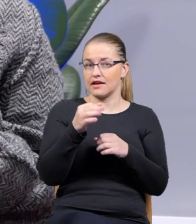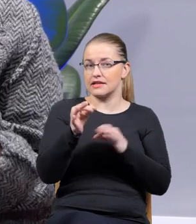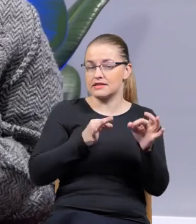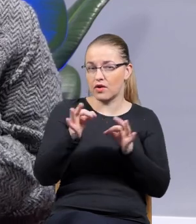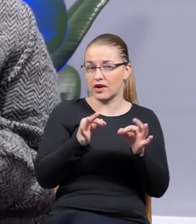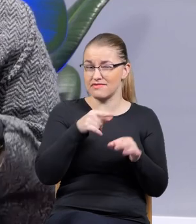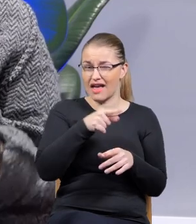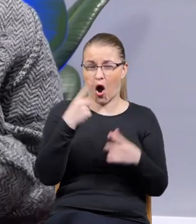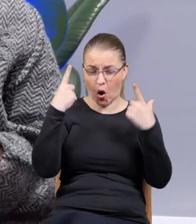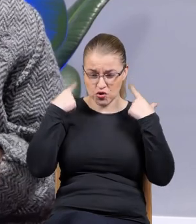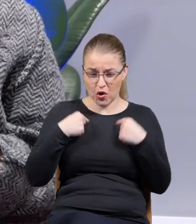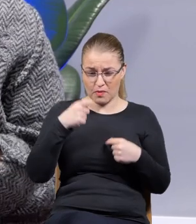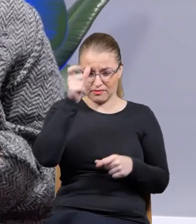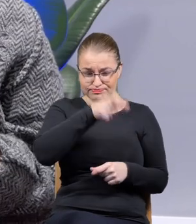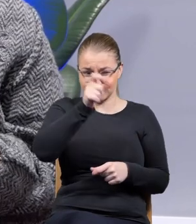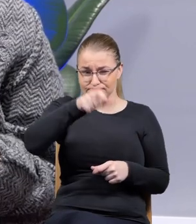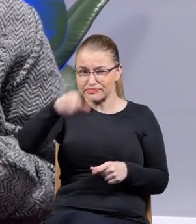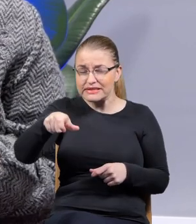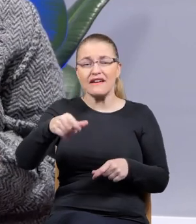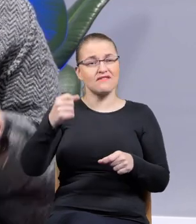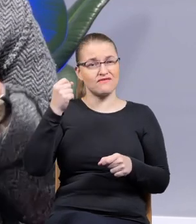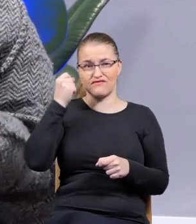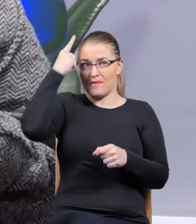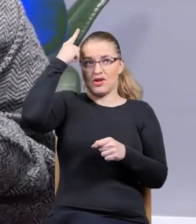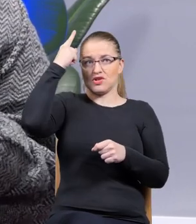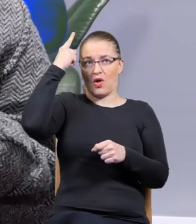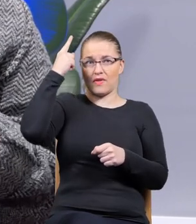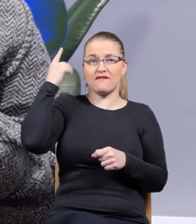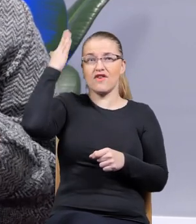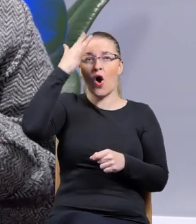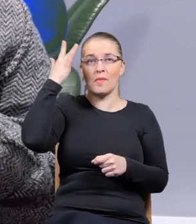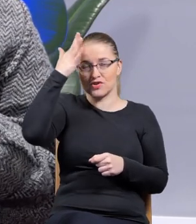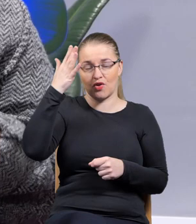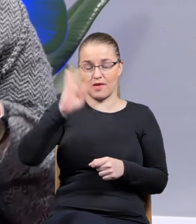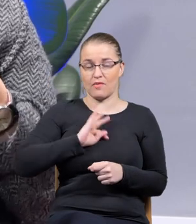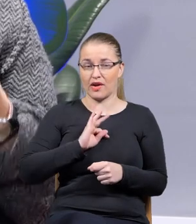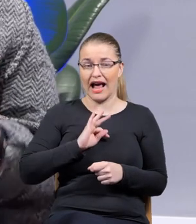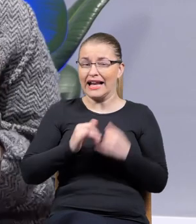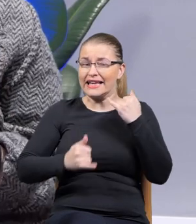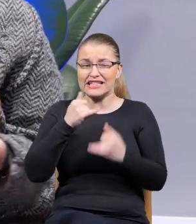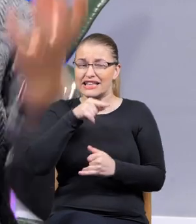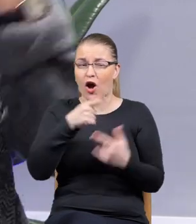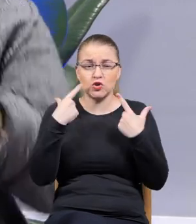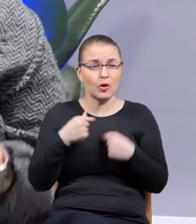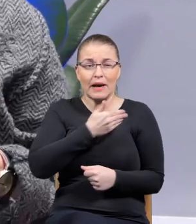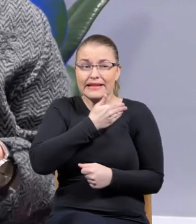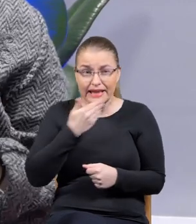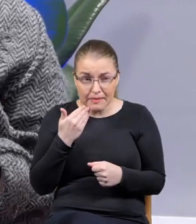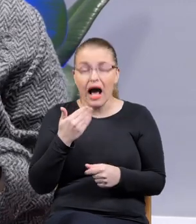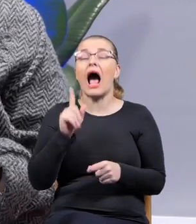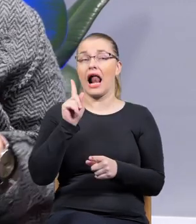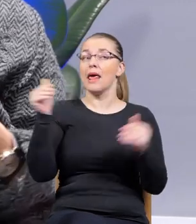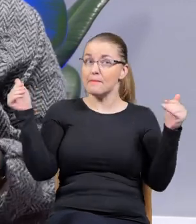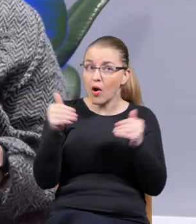osoby są wymyślone, czyli stworzone za pomocą wyobraźni. Ale zawsze sobie mówię, że nawet jeżeli one nie istniały, to mogłyby